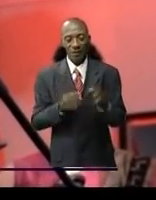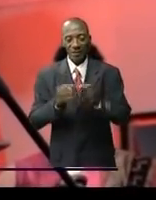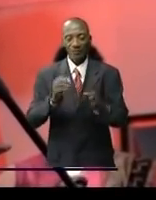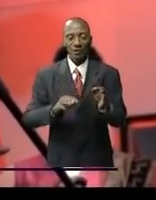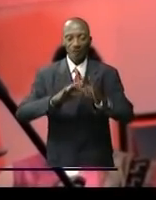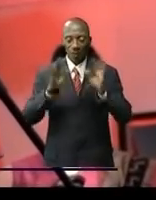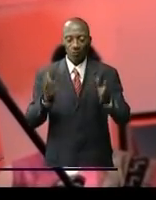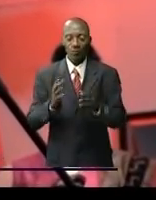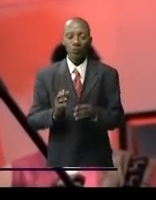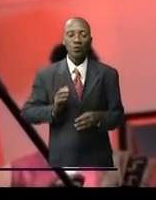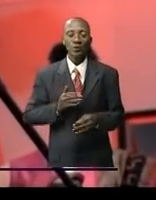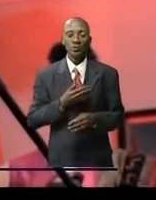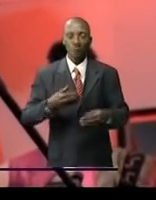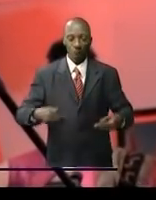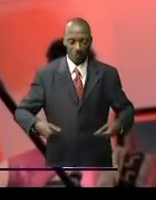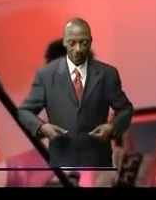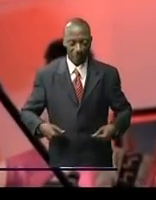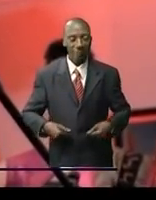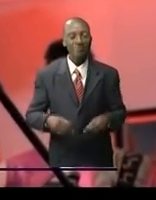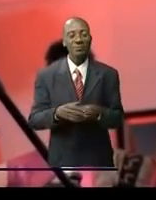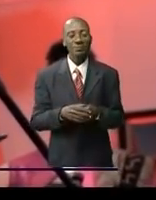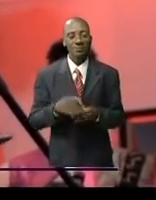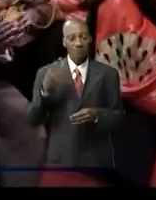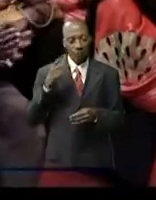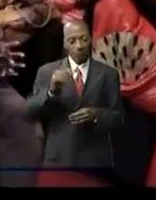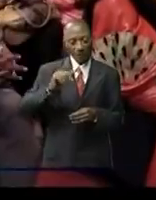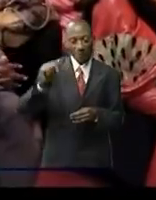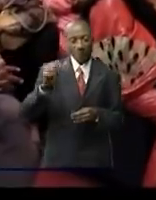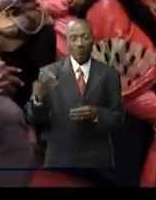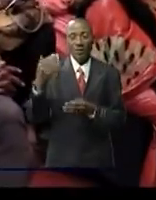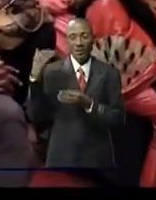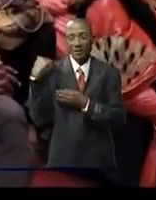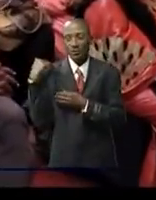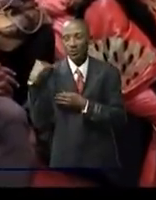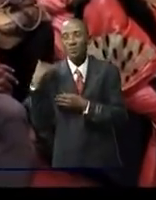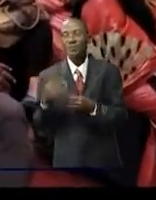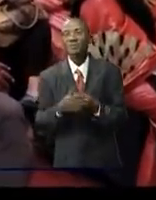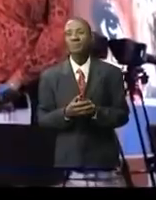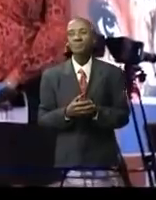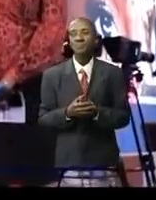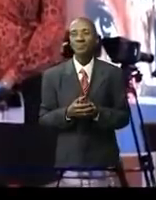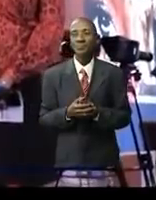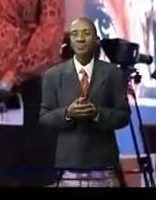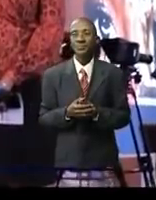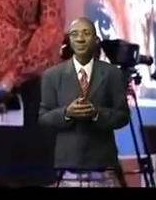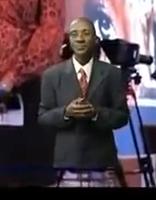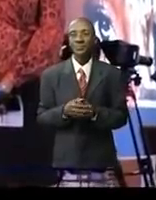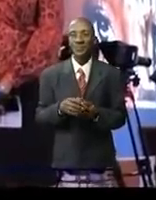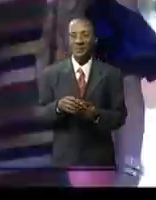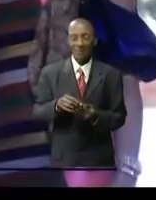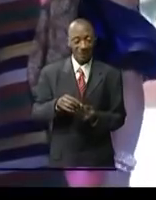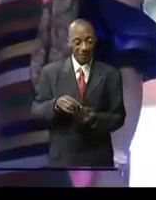largement donner de'espoir à tout un peuple ici les entrepreneurs spécialement les femmes partagent leurs